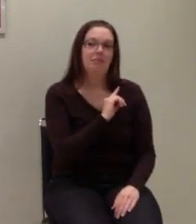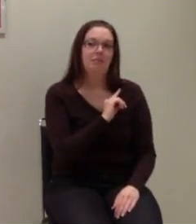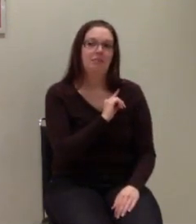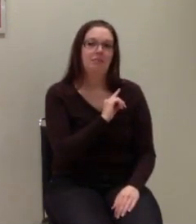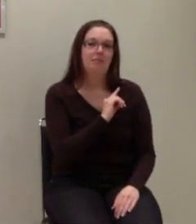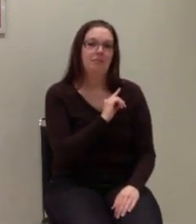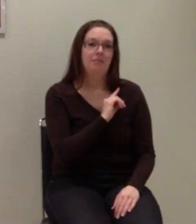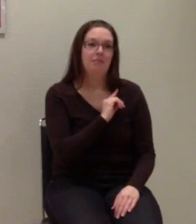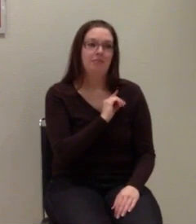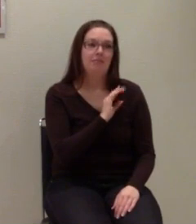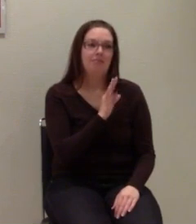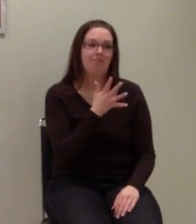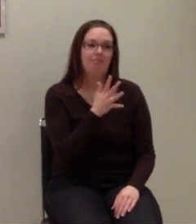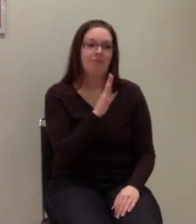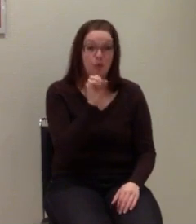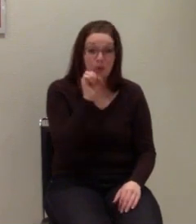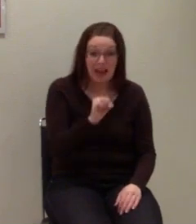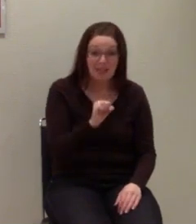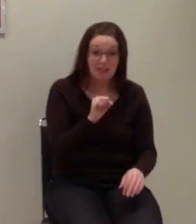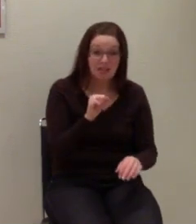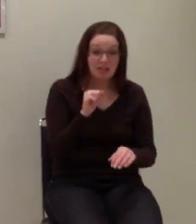Könnten wir an dem Wochenende ein Video drehen?